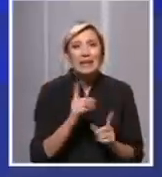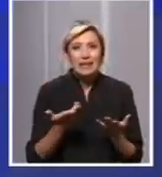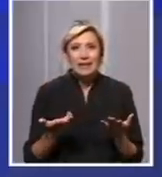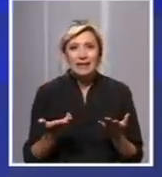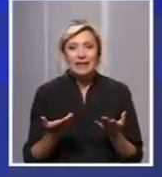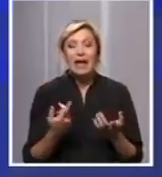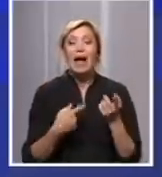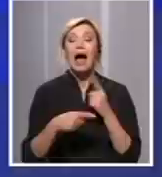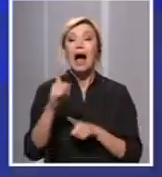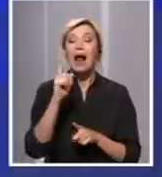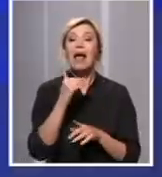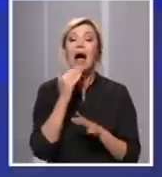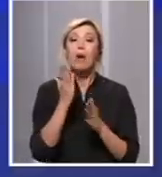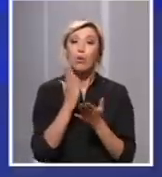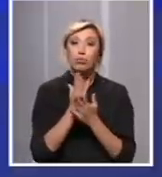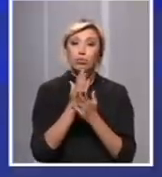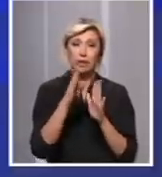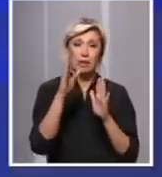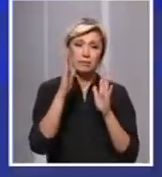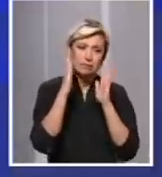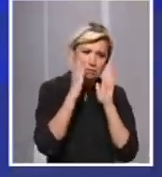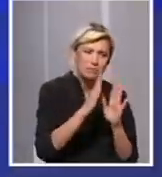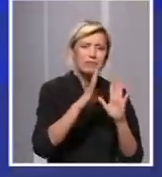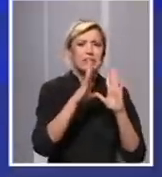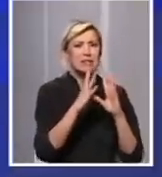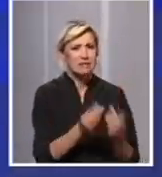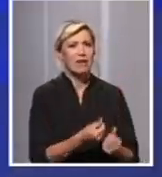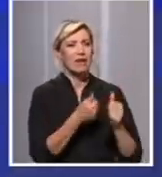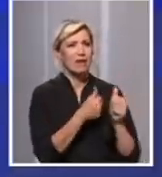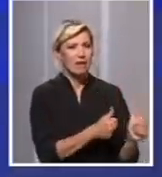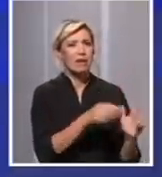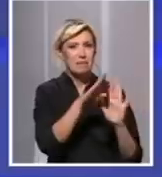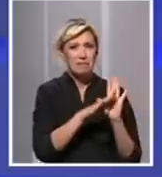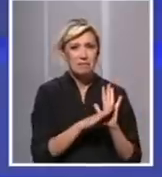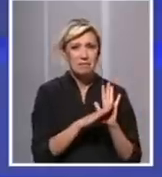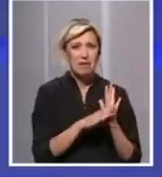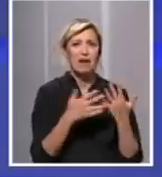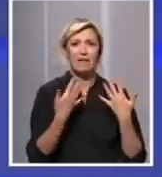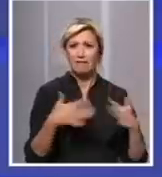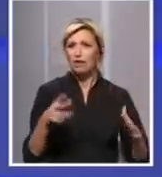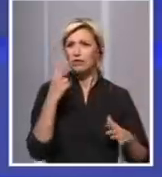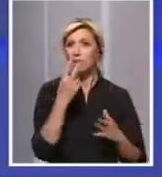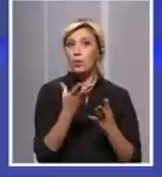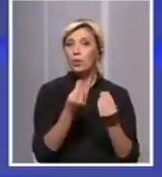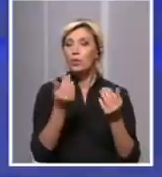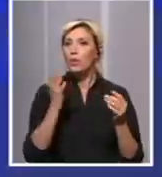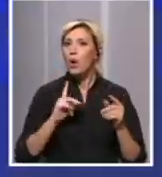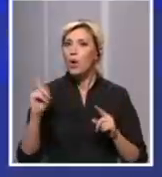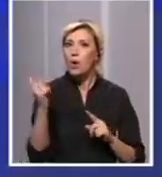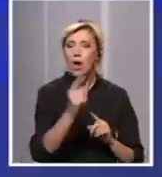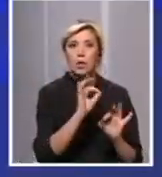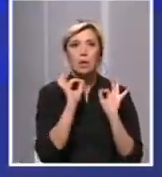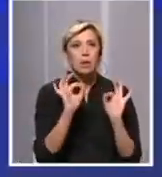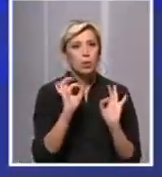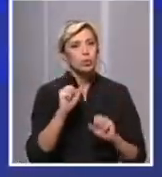ukoliko se budu poštovali ove mere, a možemo da vidimo praktično posljednji dana, da veliki broj građane se ponaša